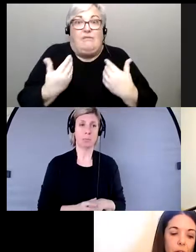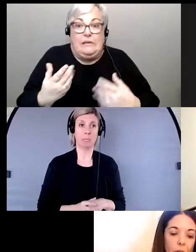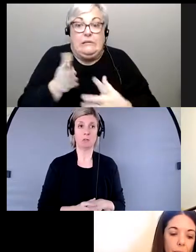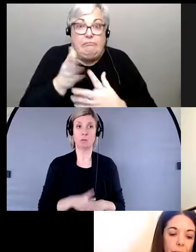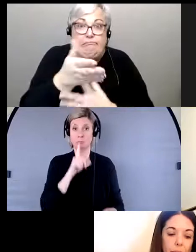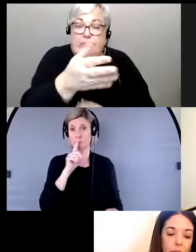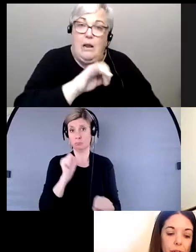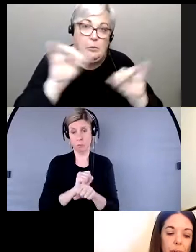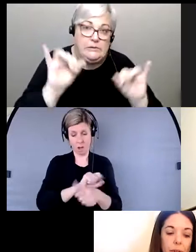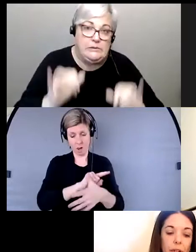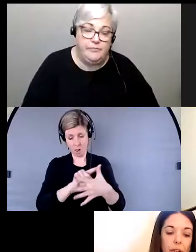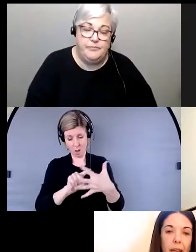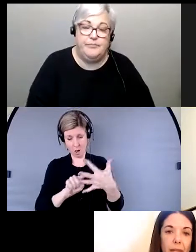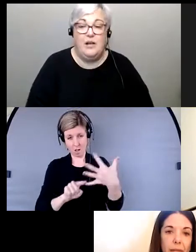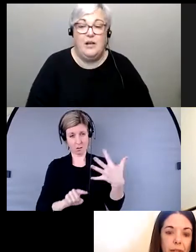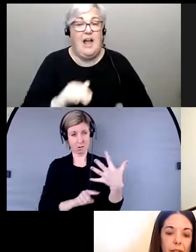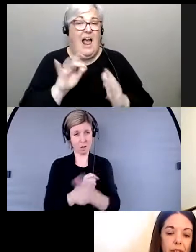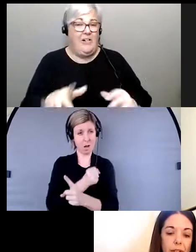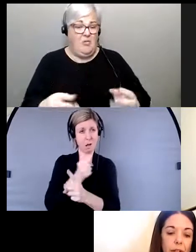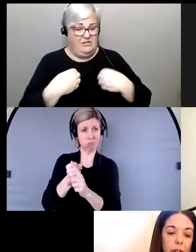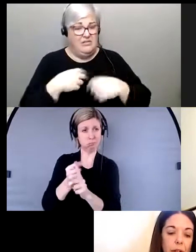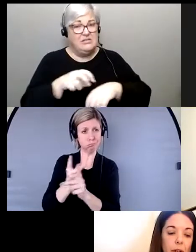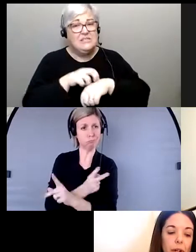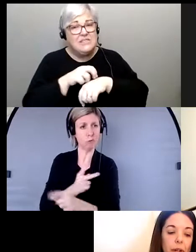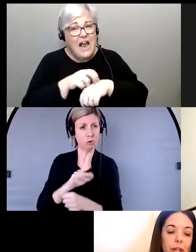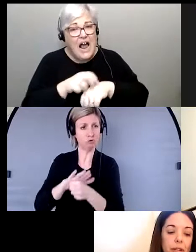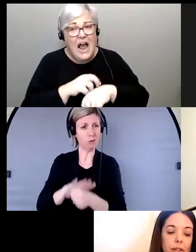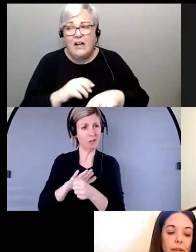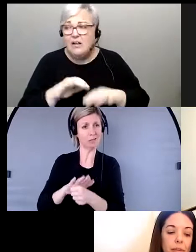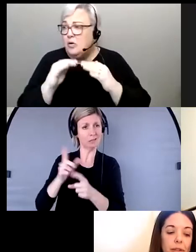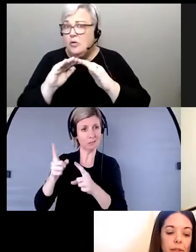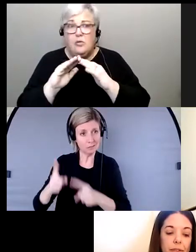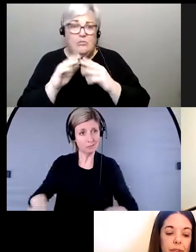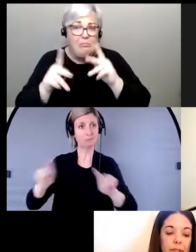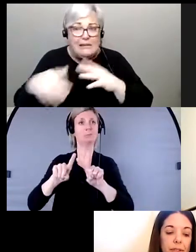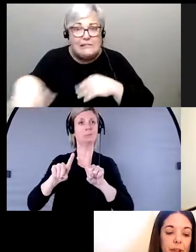Conséquemment, ces événements causent un stress accru à tous les membres de la communauté.